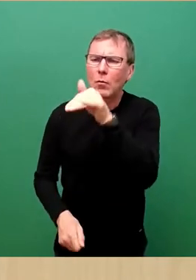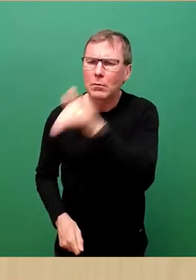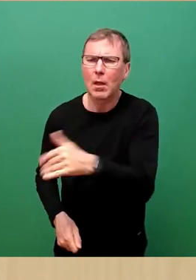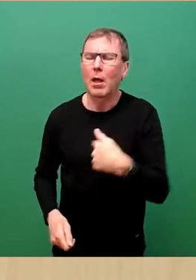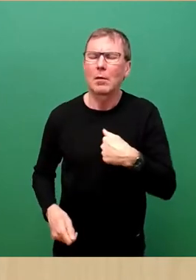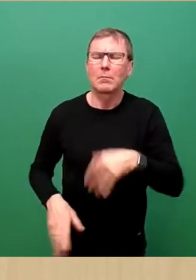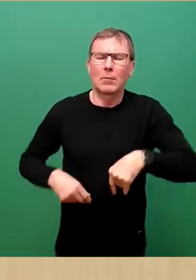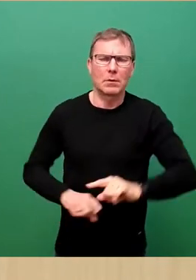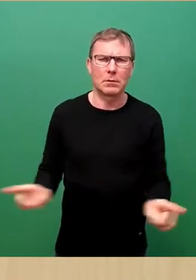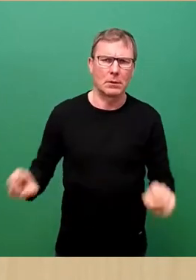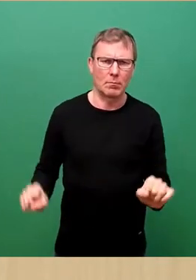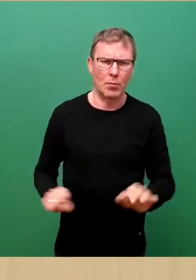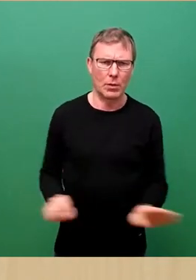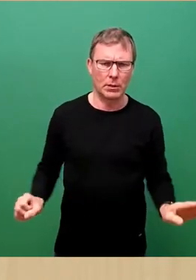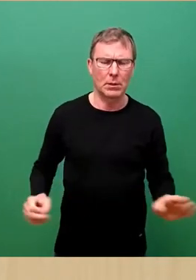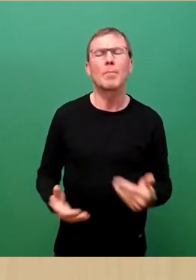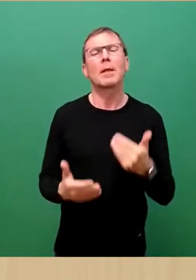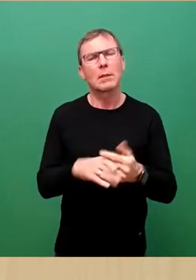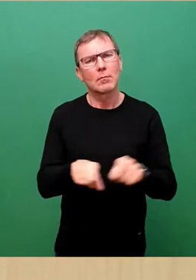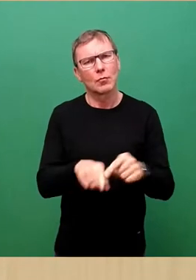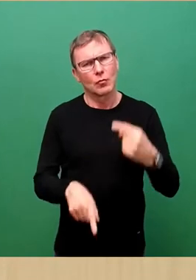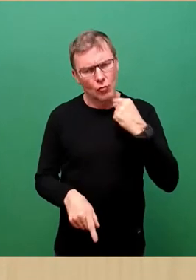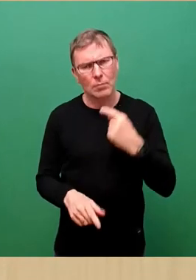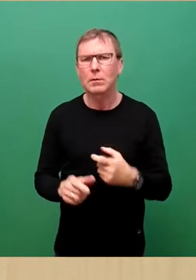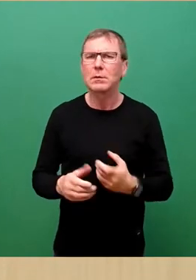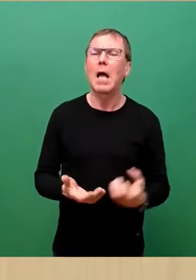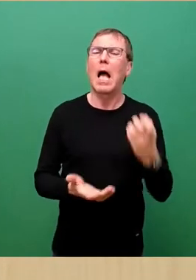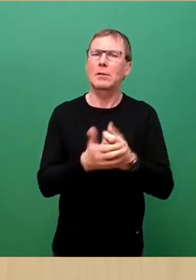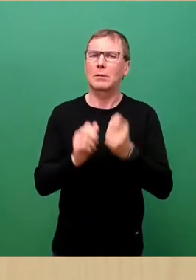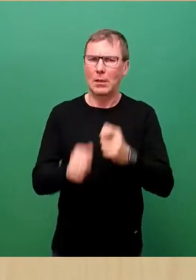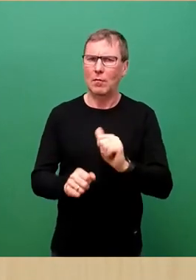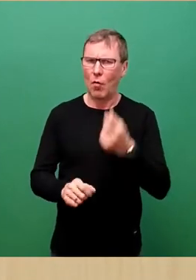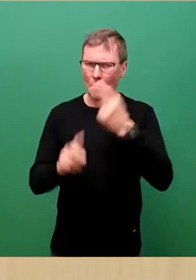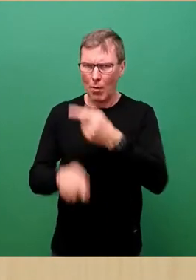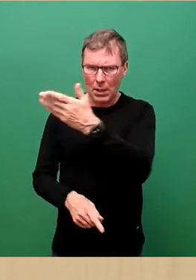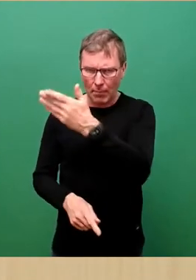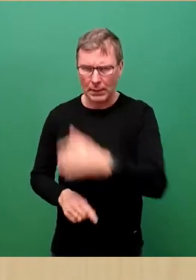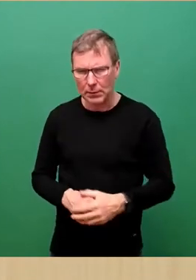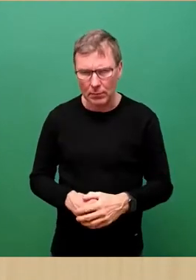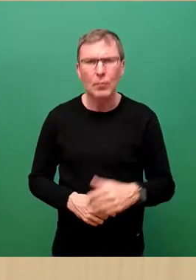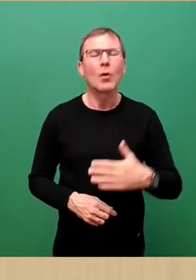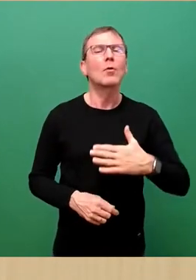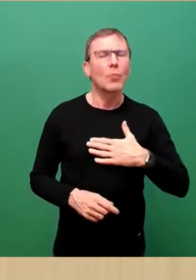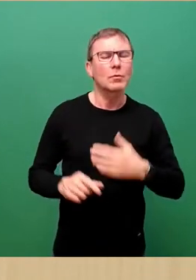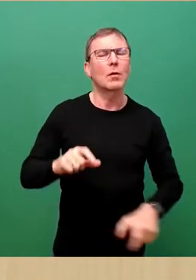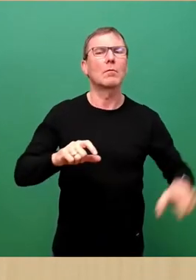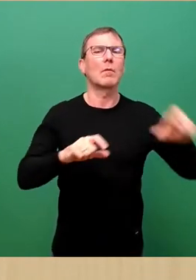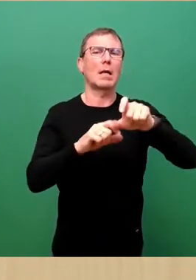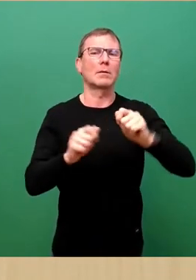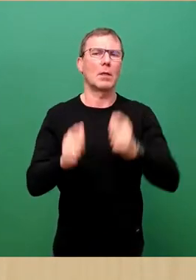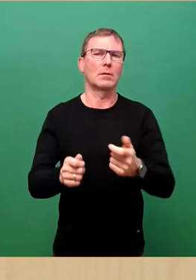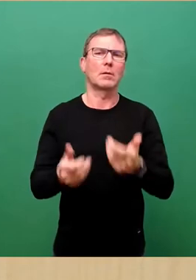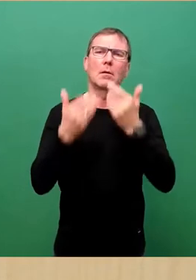Entsprechend bitten wir um Zustimmung des Ersetzungsantrags des Oberbürgermeisters und unserer dazu vorgelegten Ergänzungsantrags.